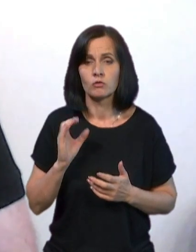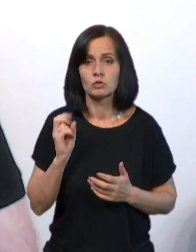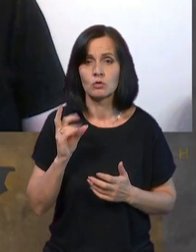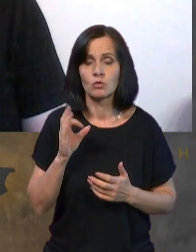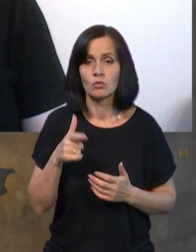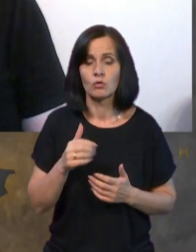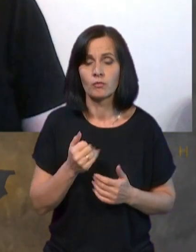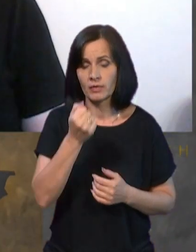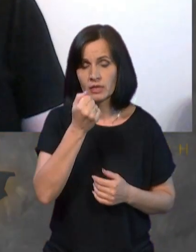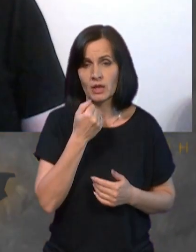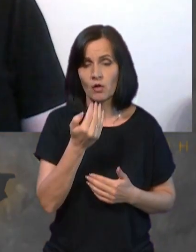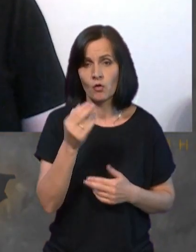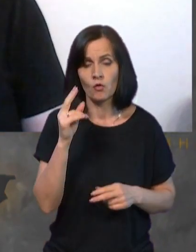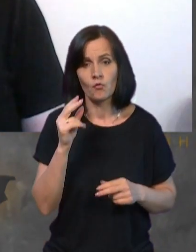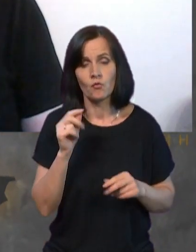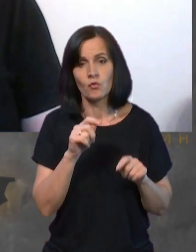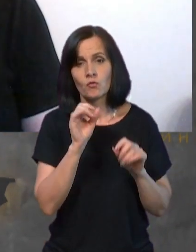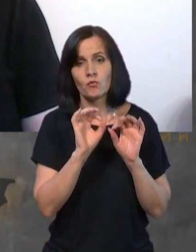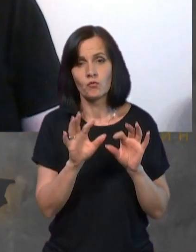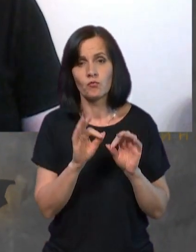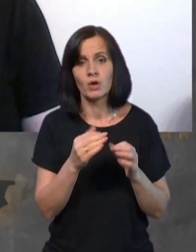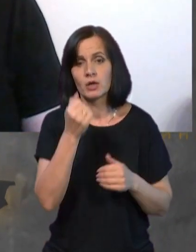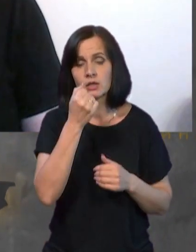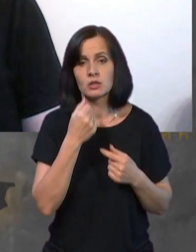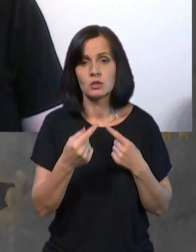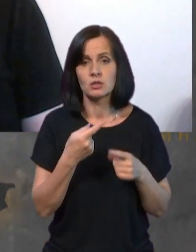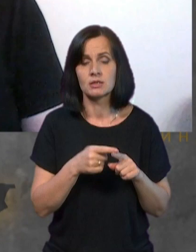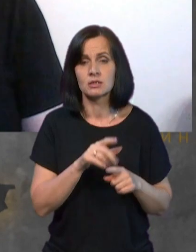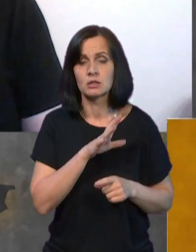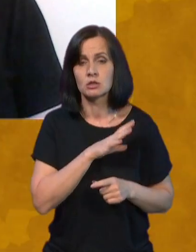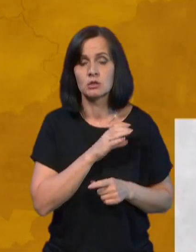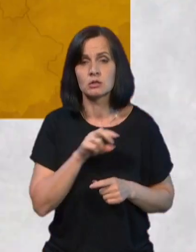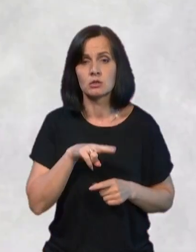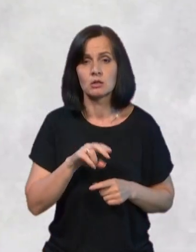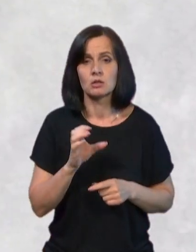Дякую, пане Дмитре, за вашу аналітику, дякую за цю розмову. Це був Дмитро Снігірьов, військовий оглядач.